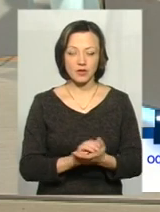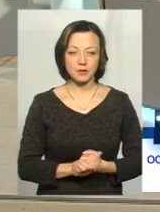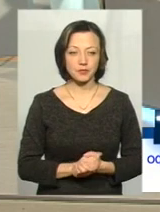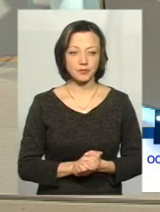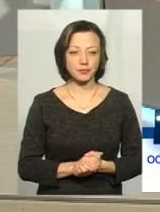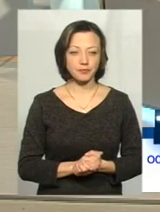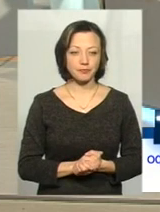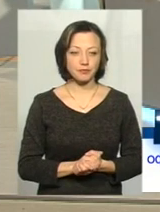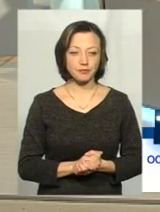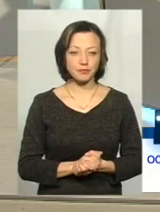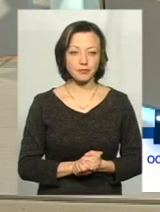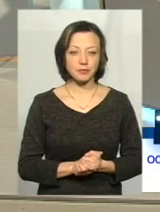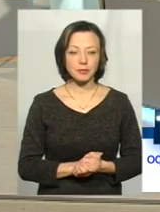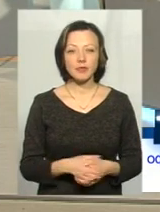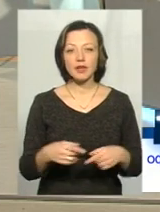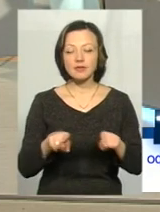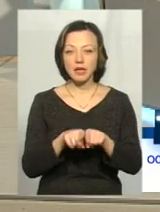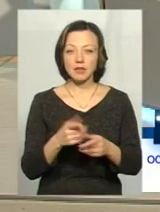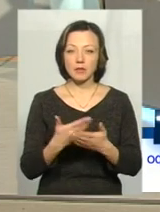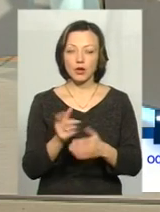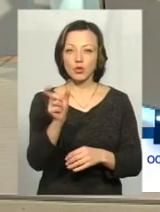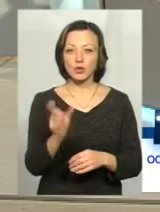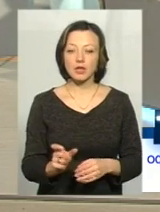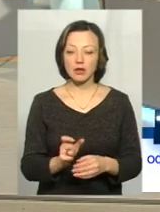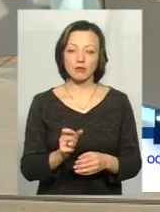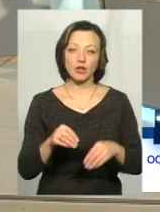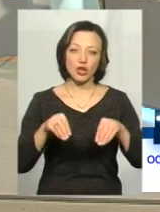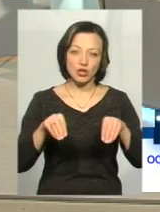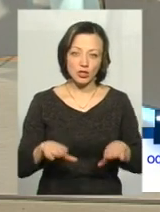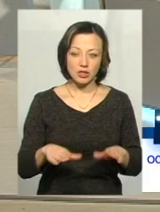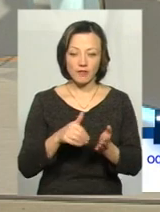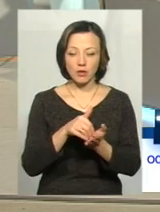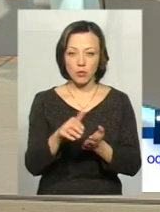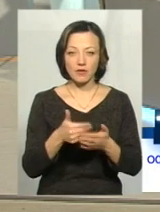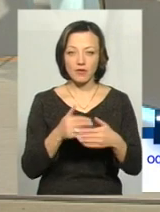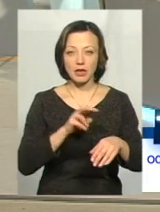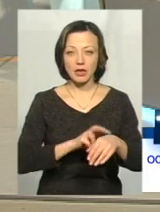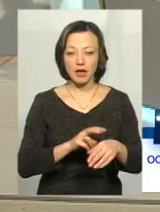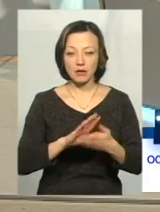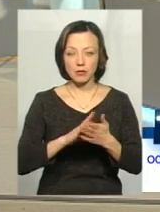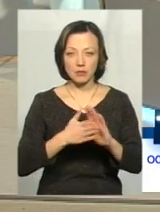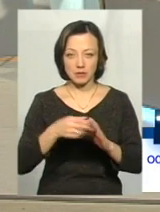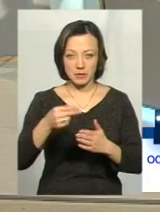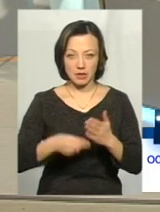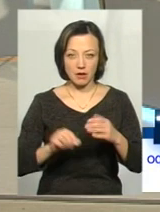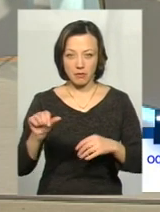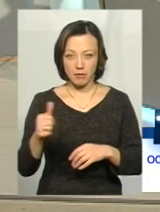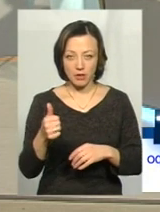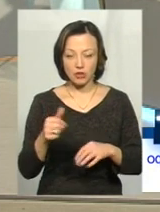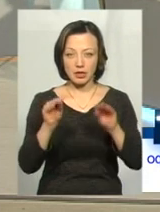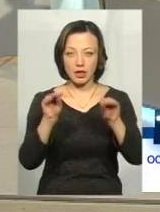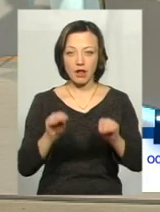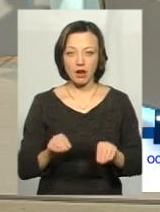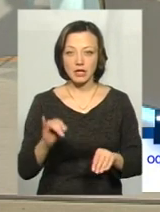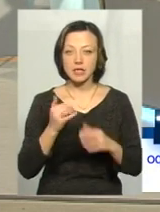правами. Але все ж таки, якщо людина прийняла рішення з якихось причин відмовитись від того лікаря, з яким вона вперше підписала декларацію,